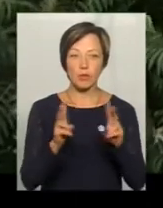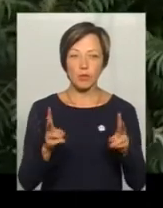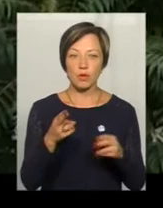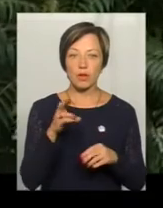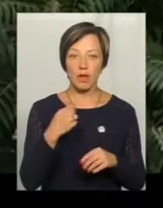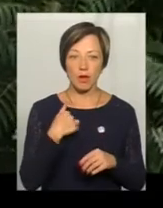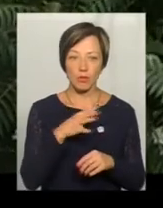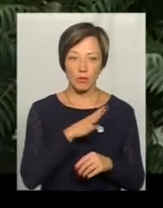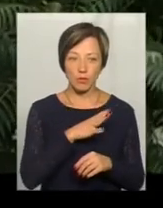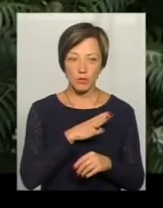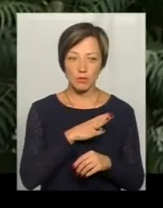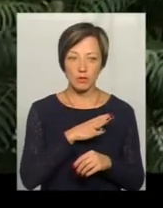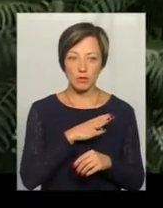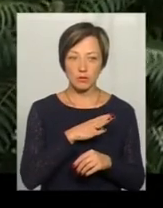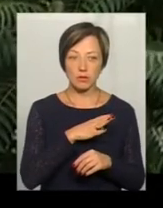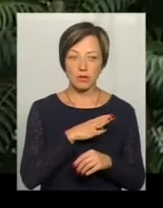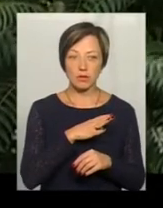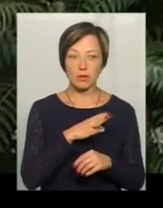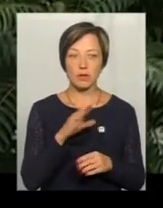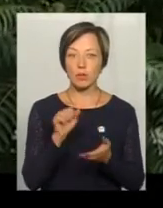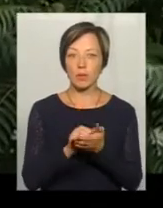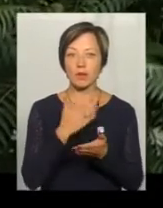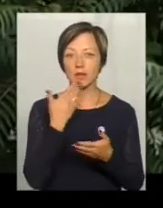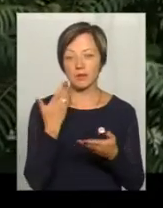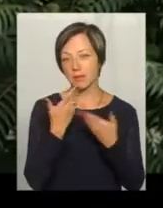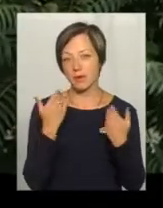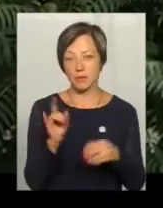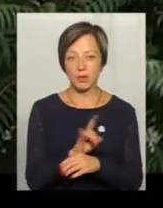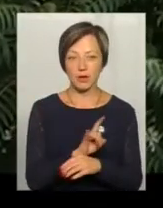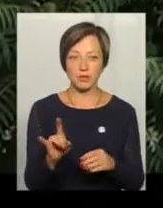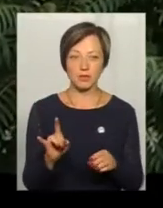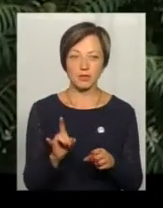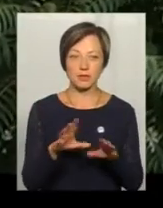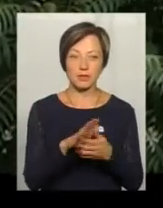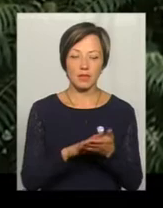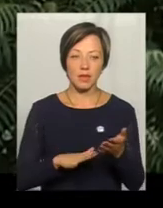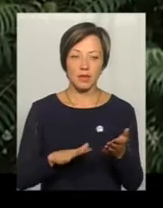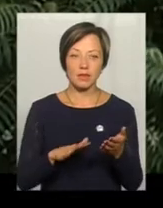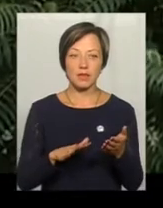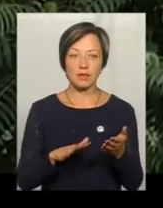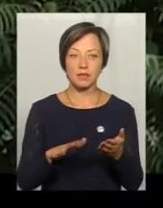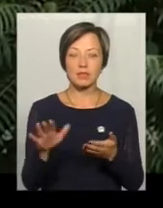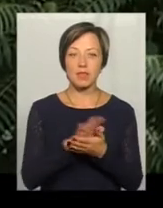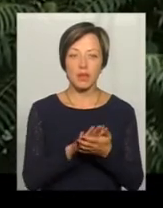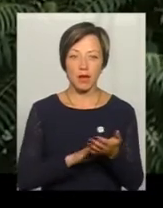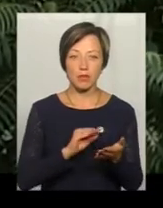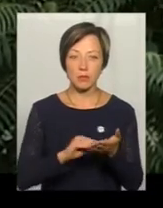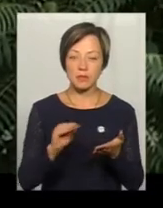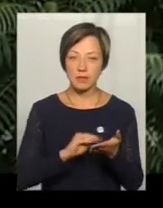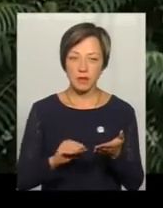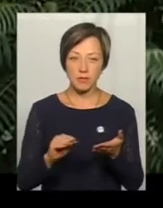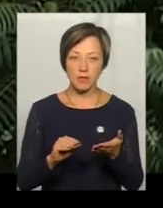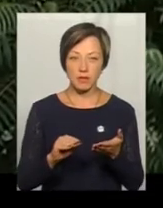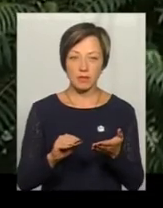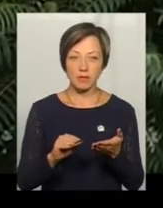був, тебе ОБДА є? Ні, значить брешеш. Нема ОБДА, значить брешеш. Далі конкретна штука, я написав заяву тут,